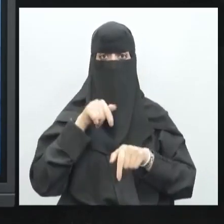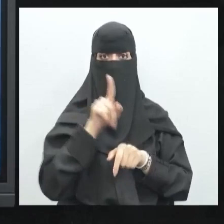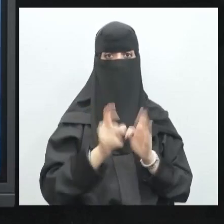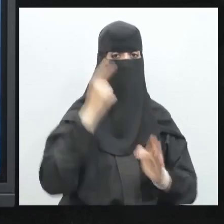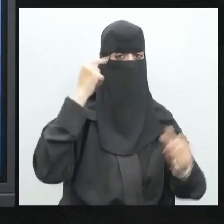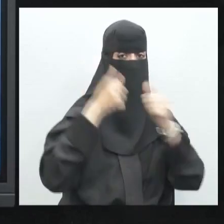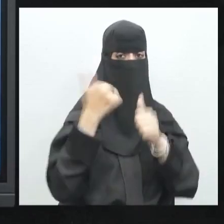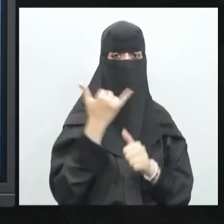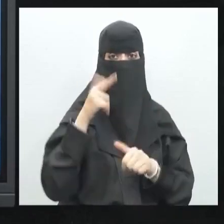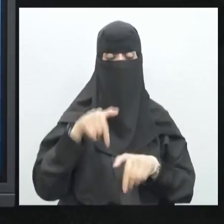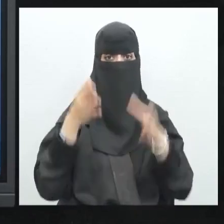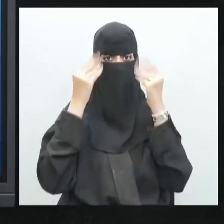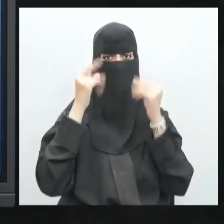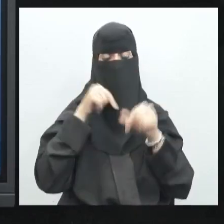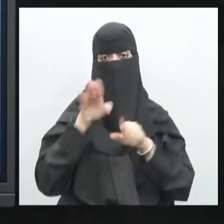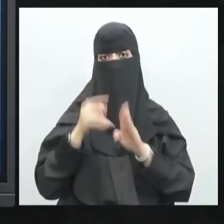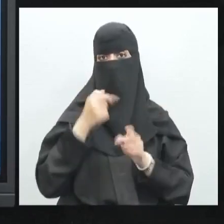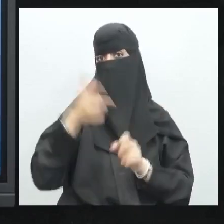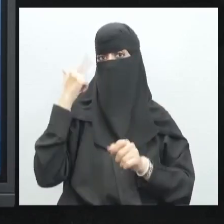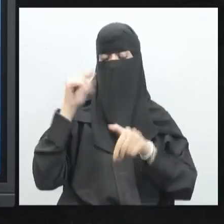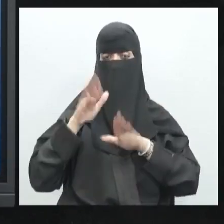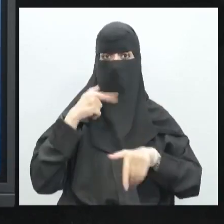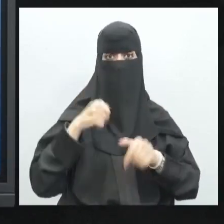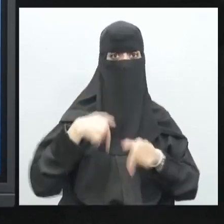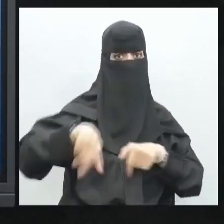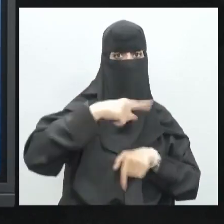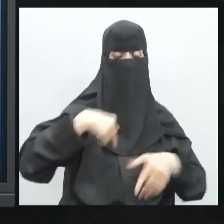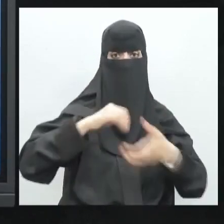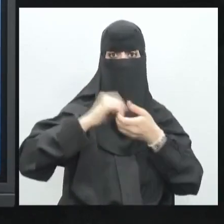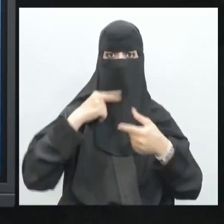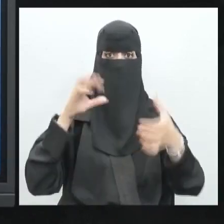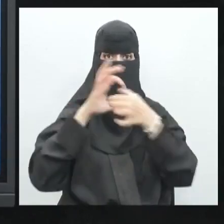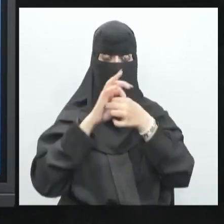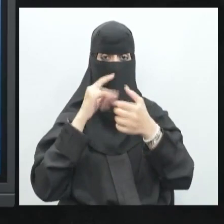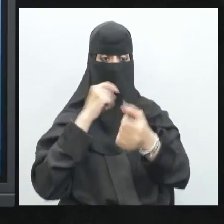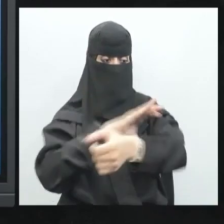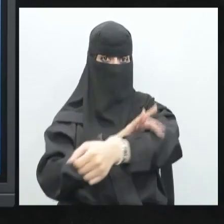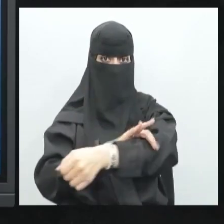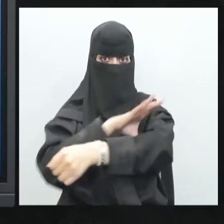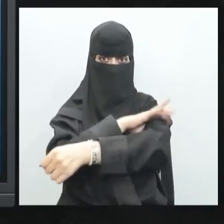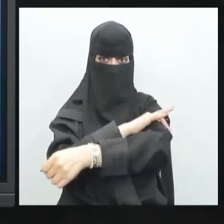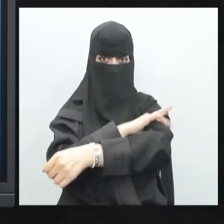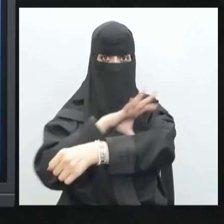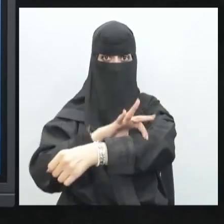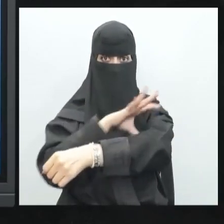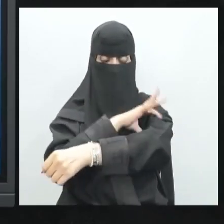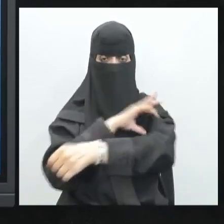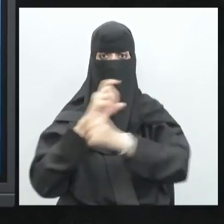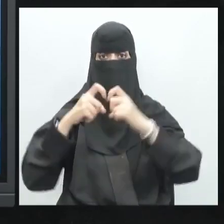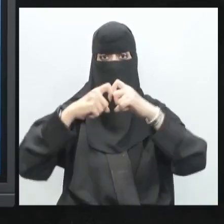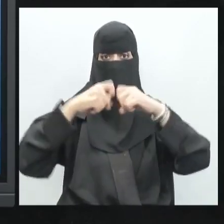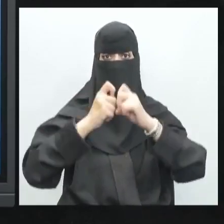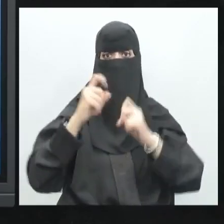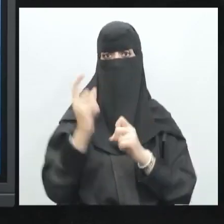نستذكر أهم المعلومات في درسنا الماضي عندما اتفقنا أن الذي يربط عظم مع بعض عفوا عظم مع عظم نسميه